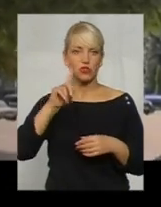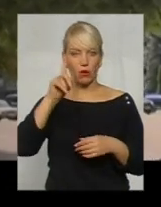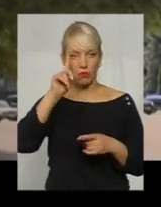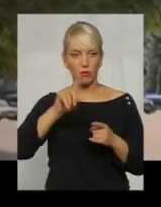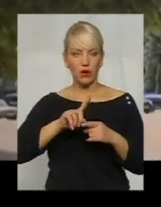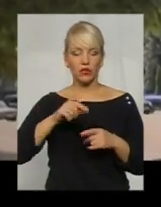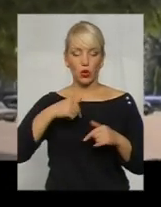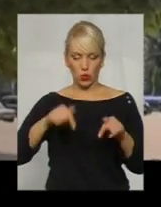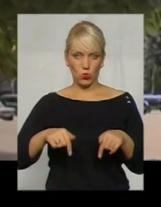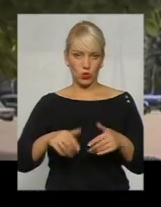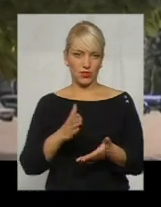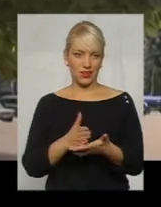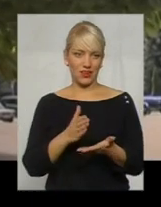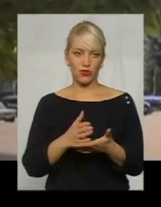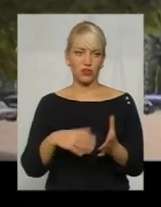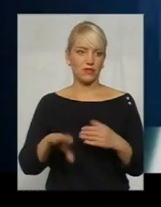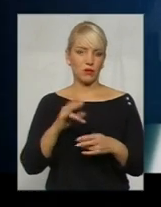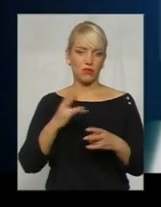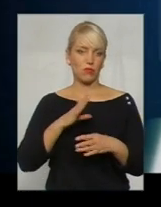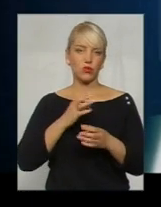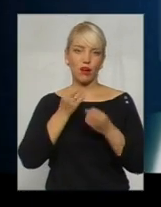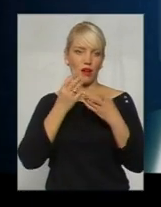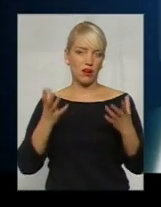знаходиться тут, тобто все має бути гаразд.